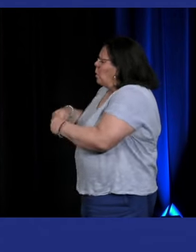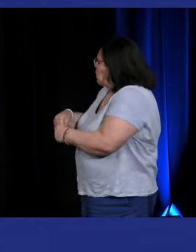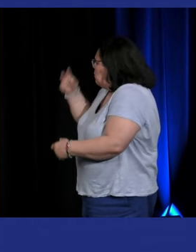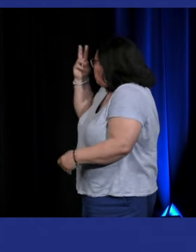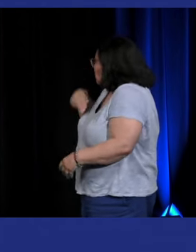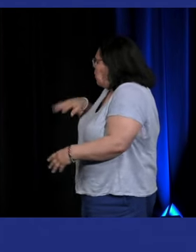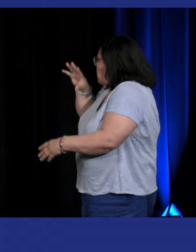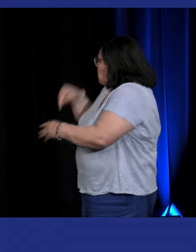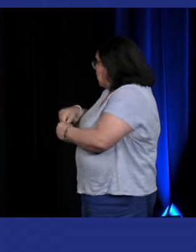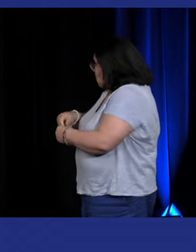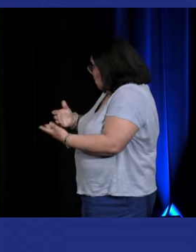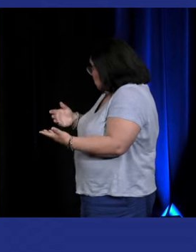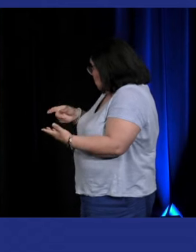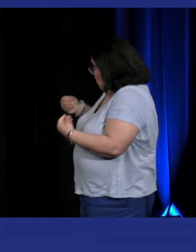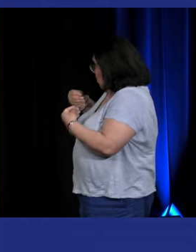d'éducation un peu